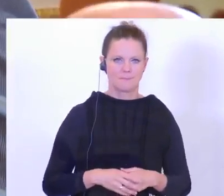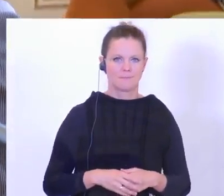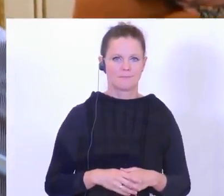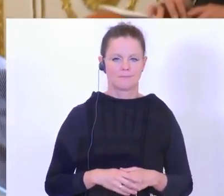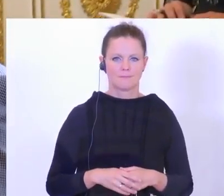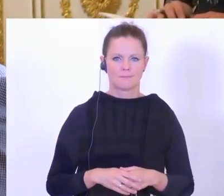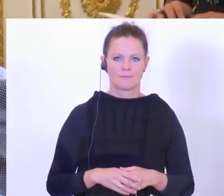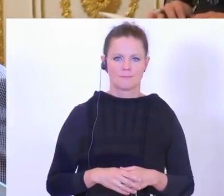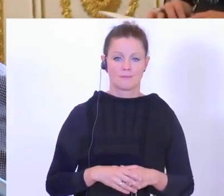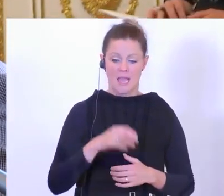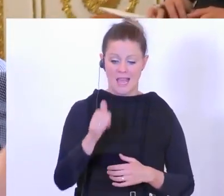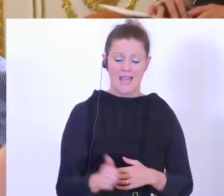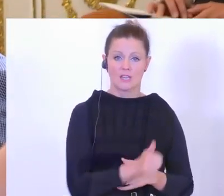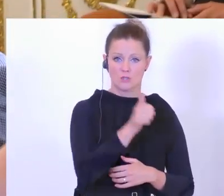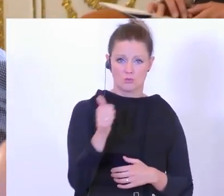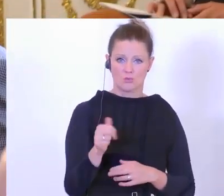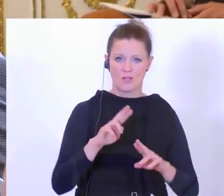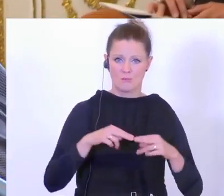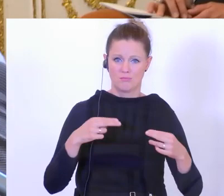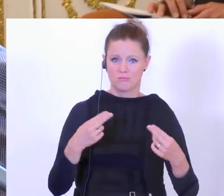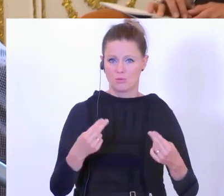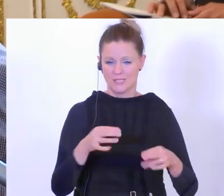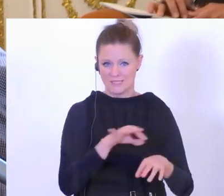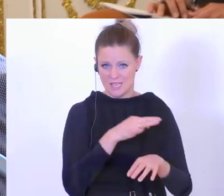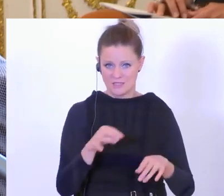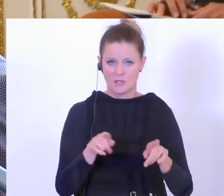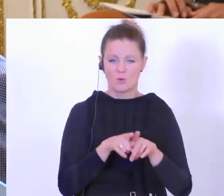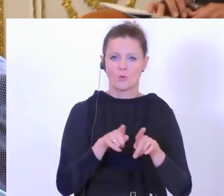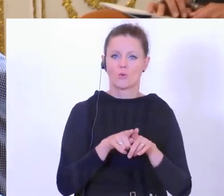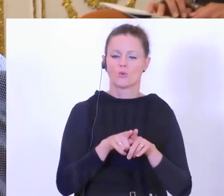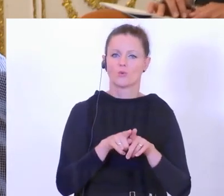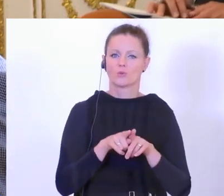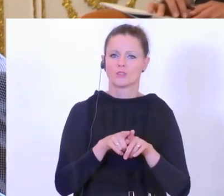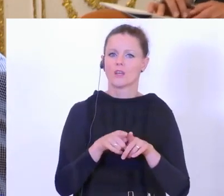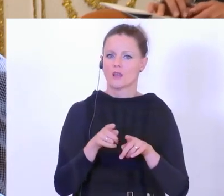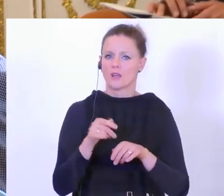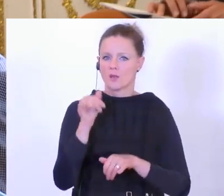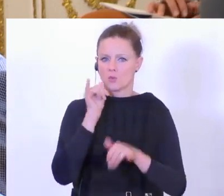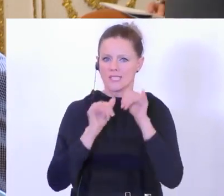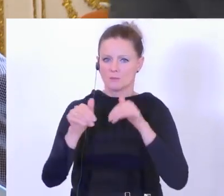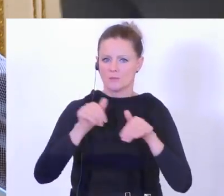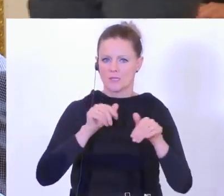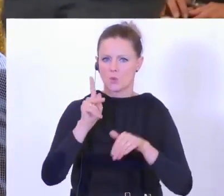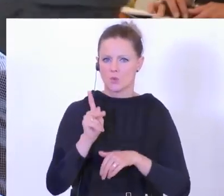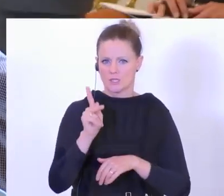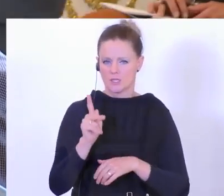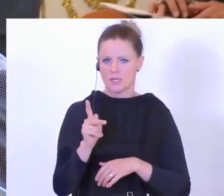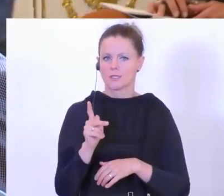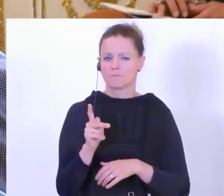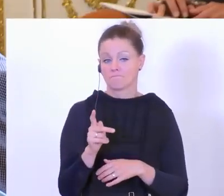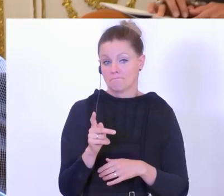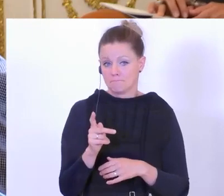In etwa einer Stunde wird der Bundeskanzler und die für Tourismus zuständige Ministerin Köstinger hier an dieser Stelle stehen. Da wird es unter anderem, nehme ich an,